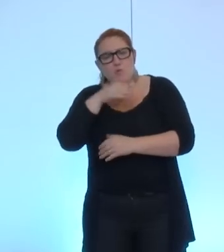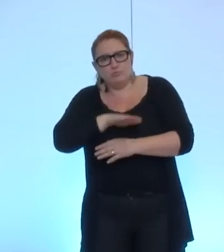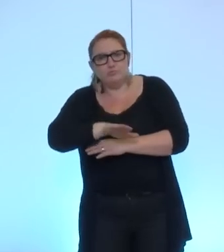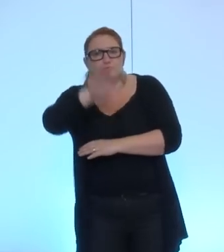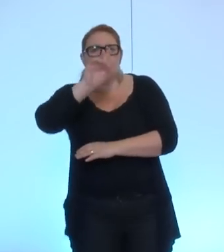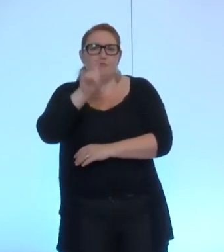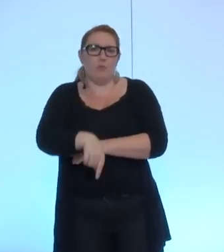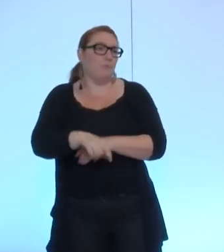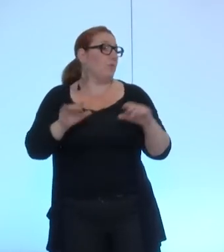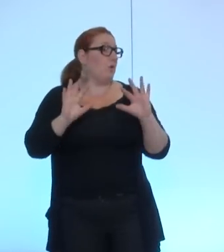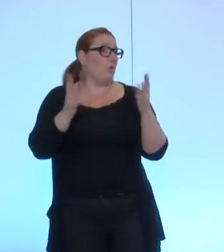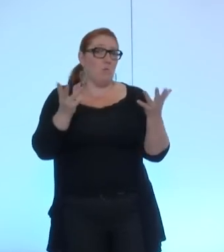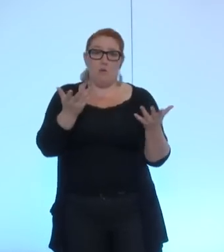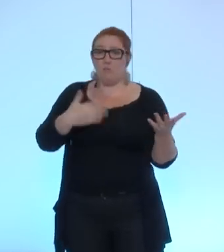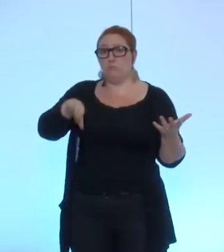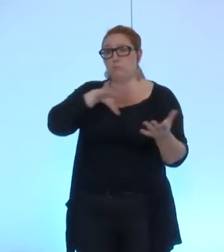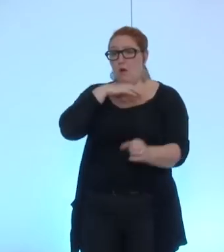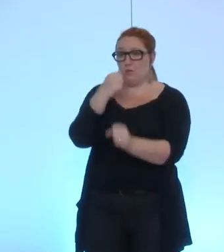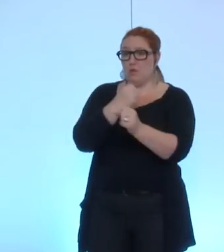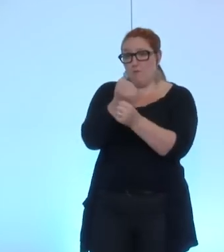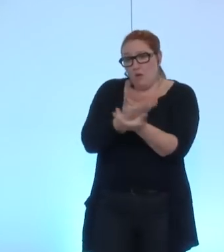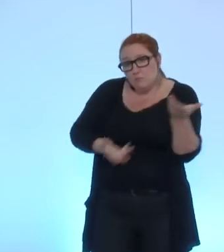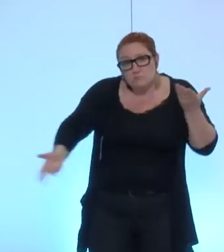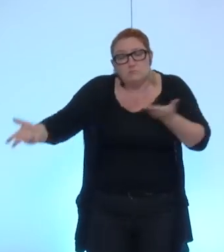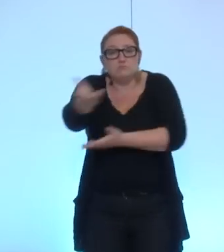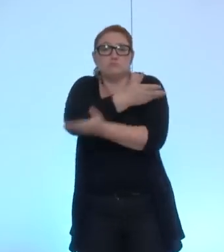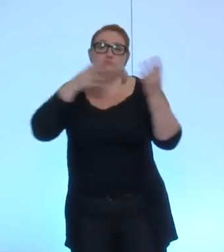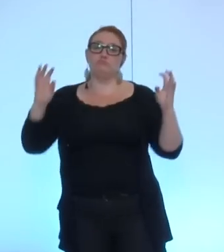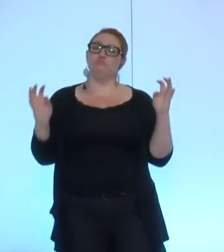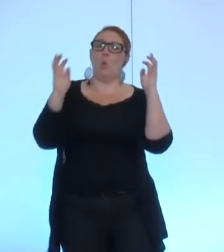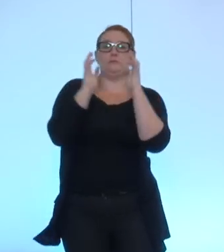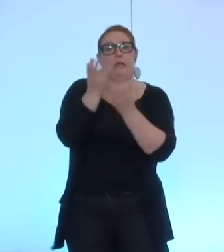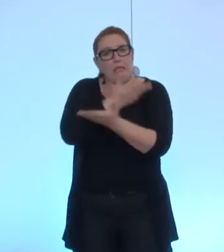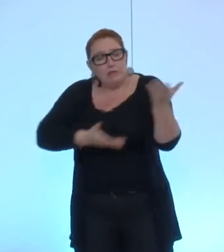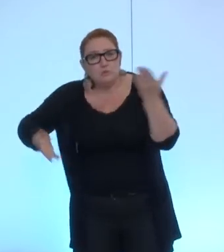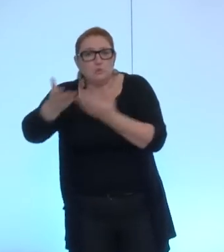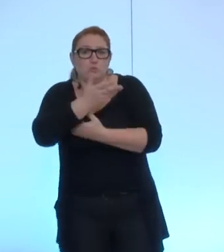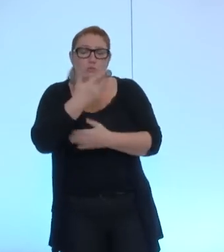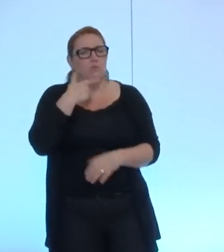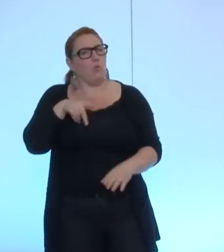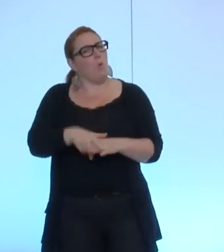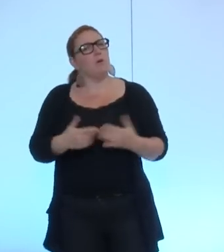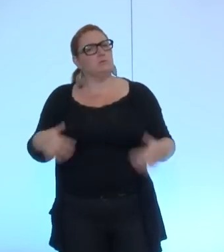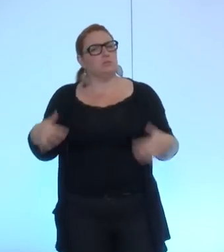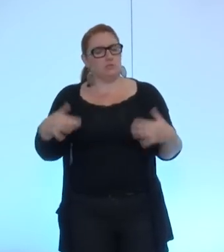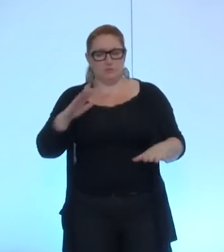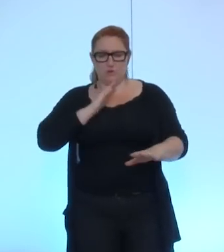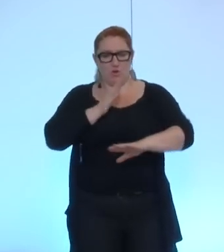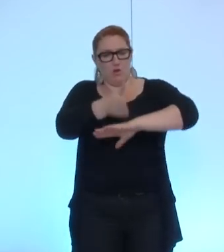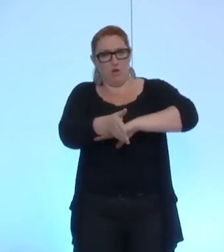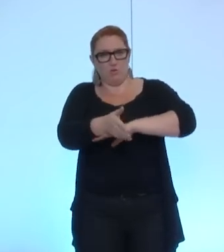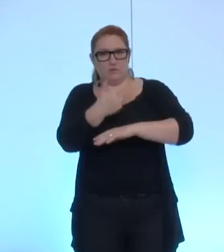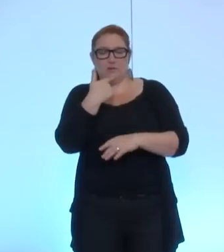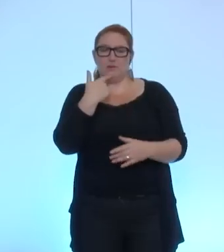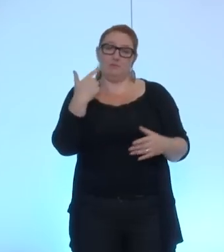un travail de concertation qui s'est amorcé, une rentrée donc à placer sous le signe du bon potentiel, mais